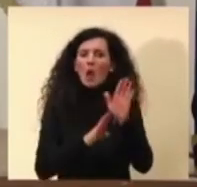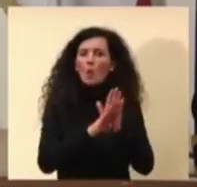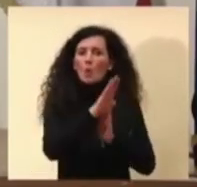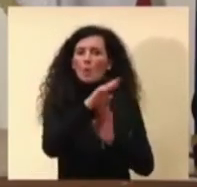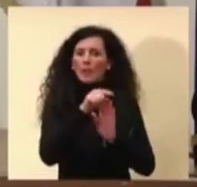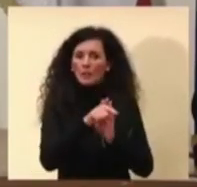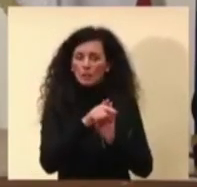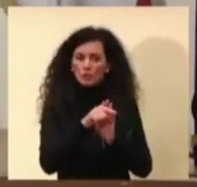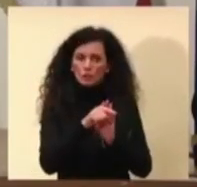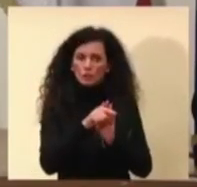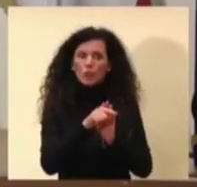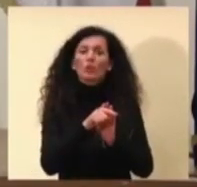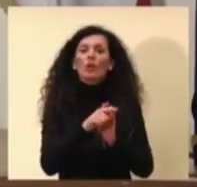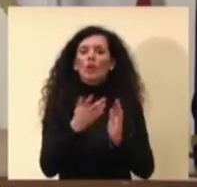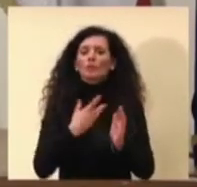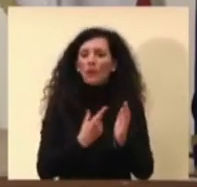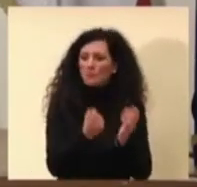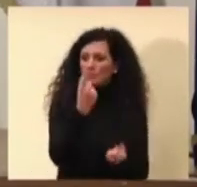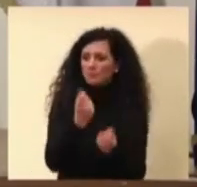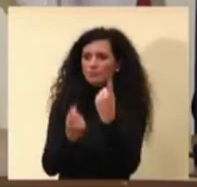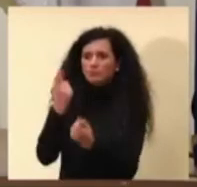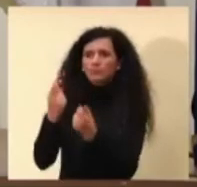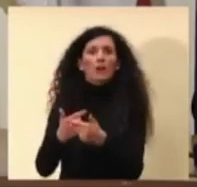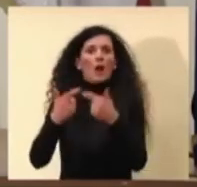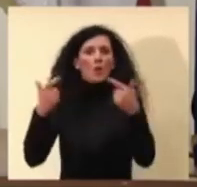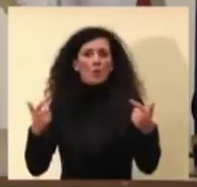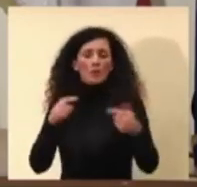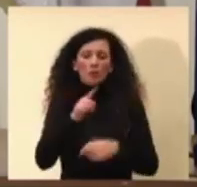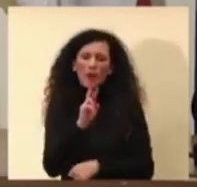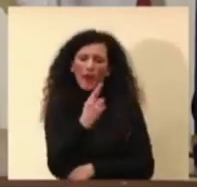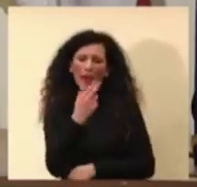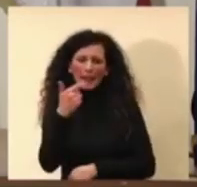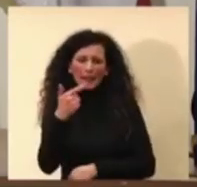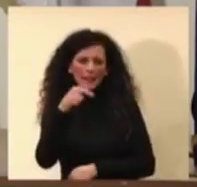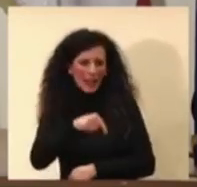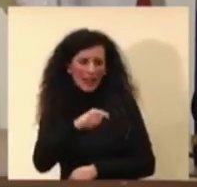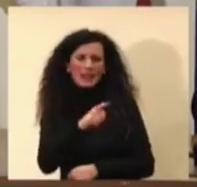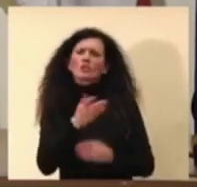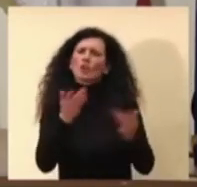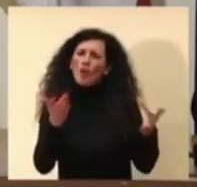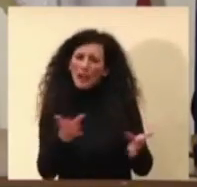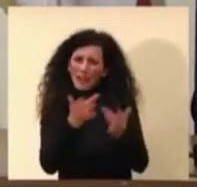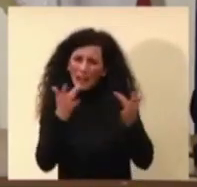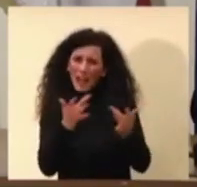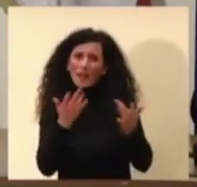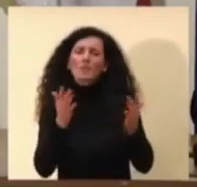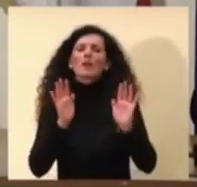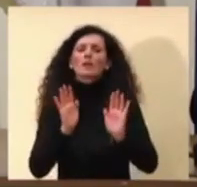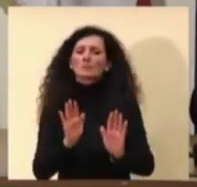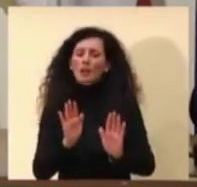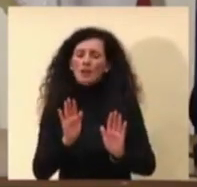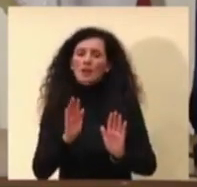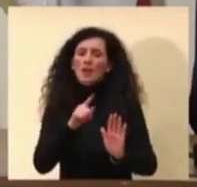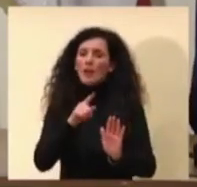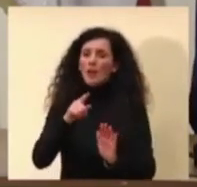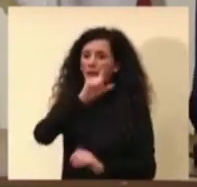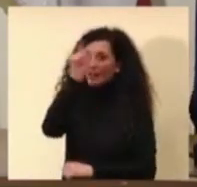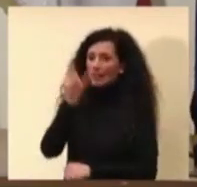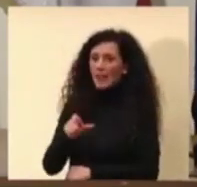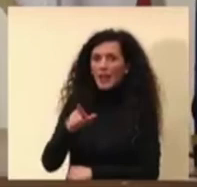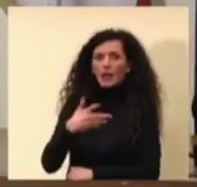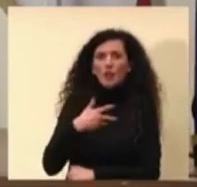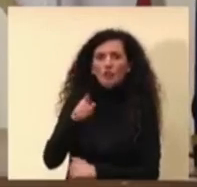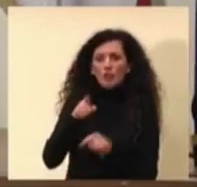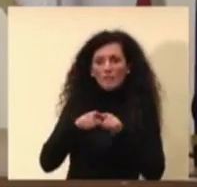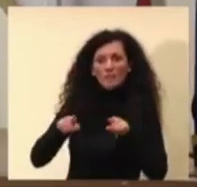dei casi, per ora questo aumento dell'RT è lieve, però naturalmente la presenza di queste varianti sul territorio